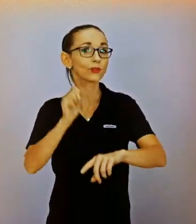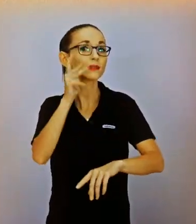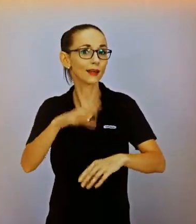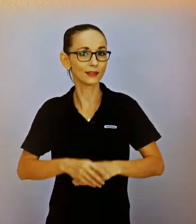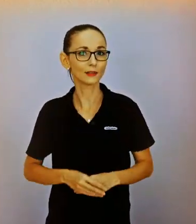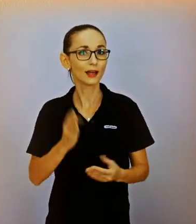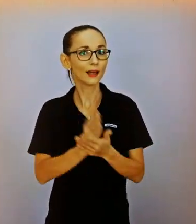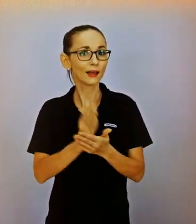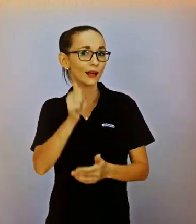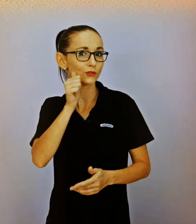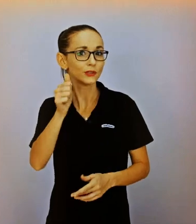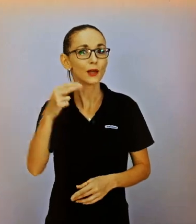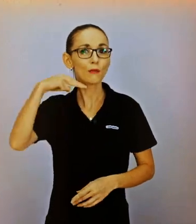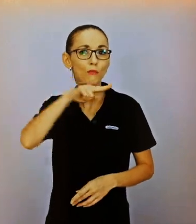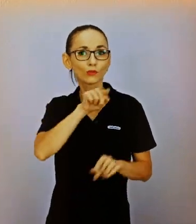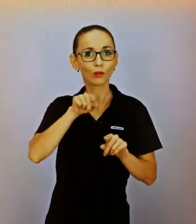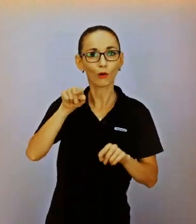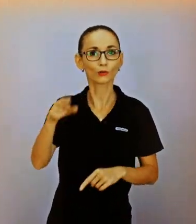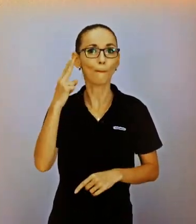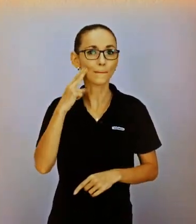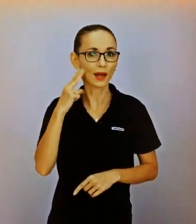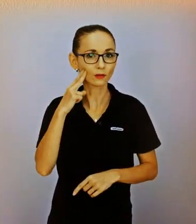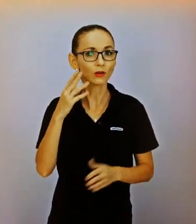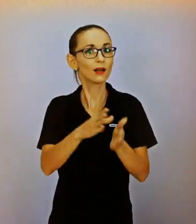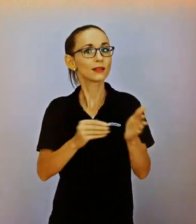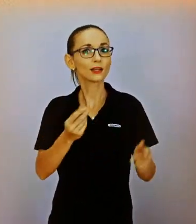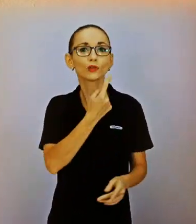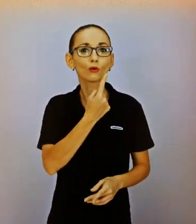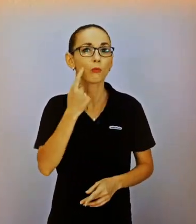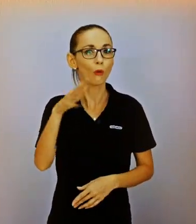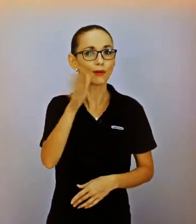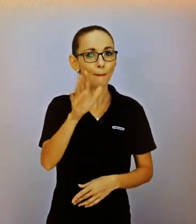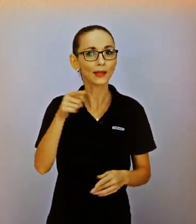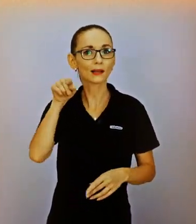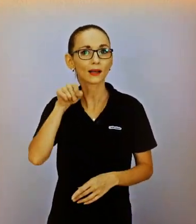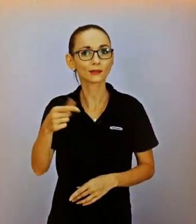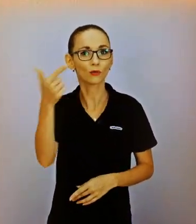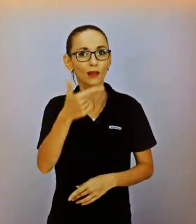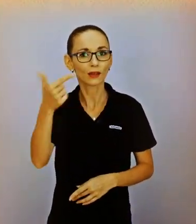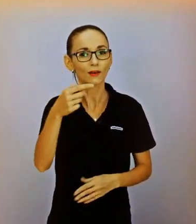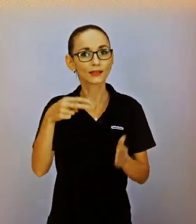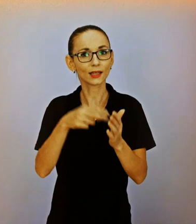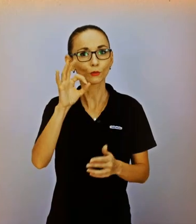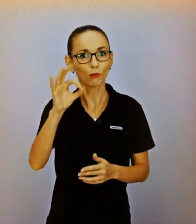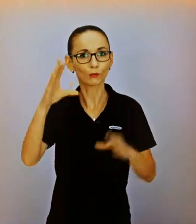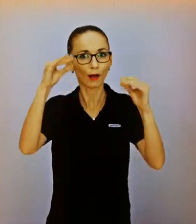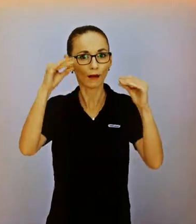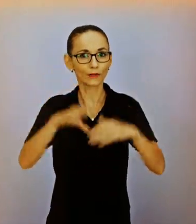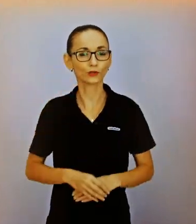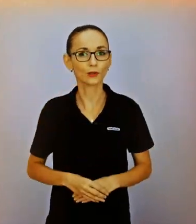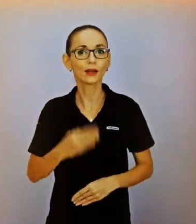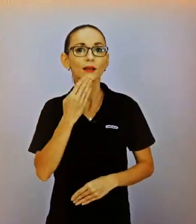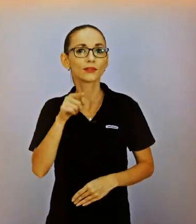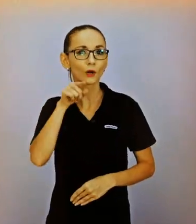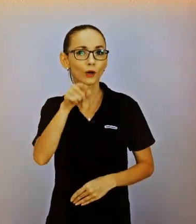situácie sme tu. Každý pracovný deň od 3. do 8. hodiny po obede. Ak nás chcete podporiť, dole na